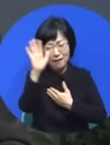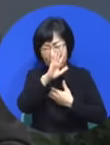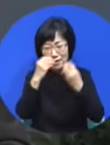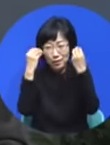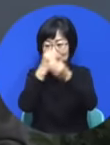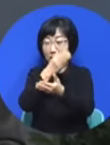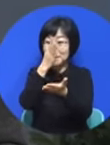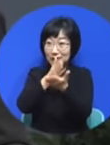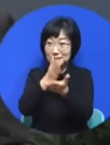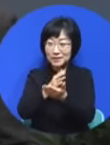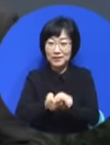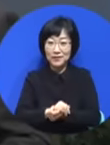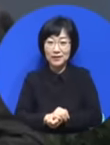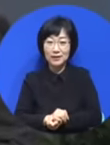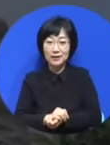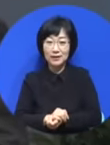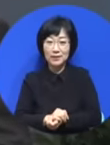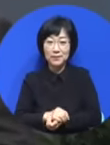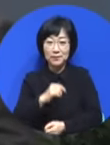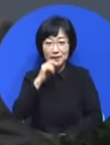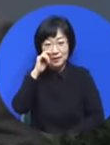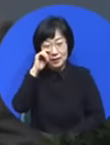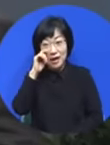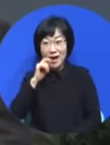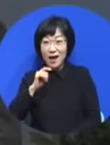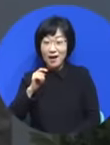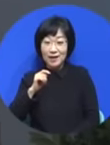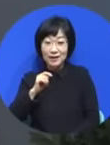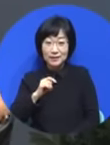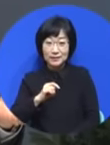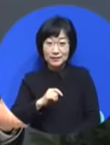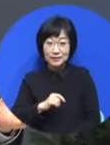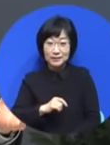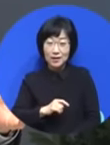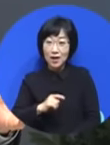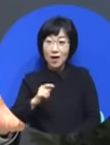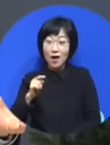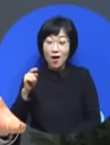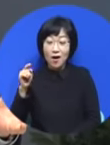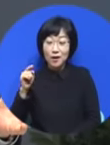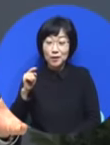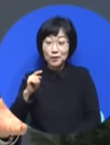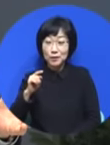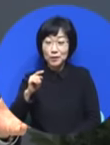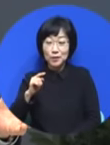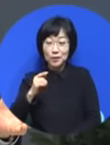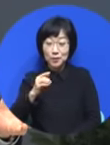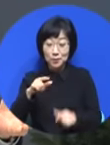요셉이 요셉이 꿈을 꾸는데 꿈을 꾸는데 그 꿈 꾸고 따라갔다. 아닙니다.